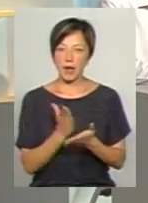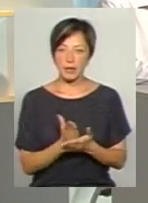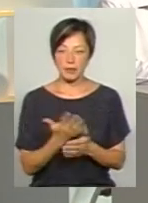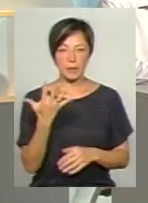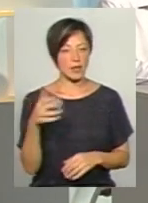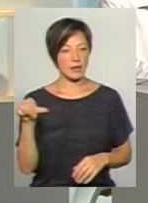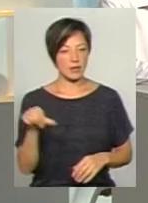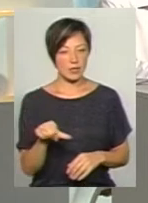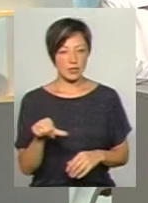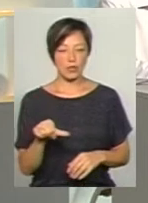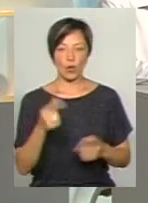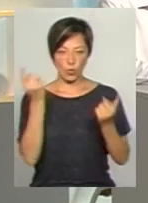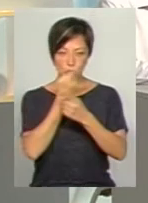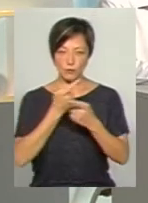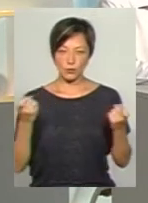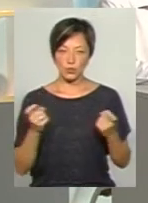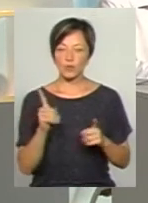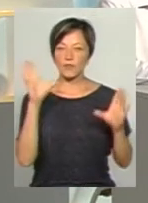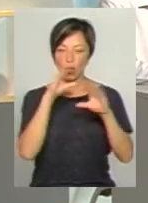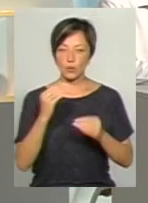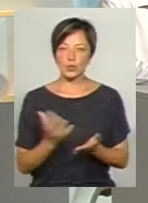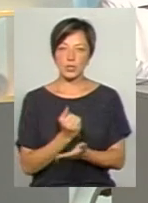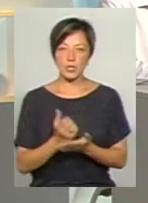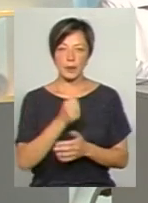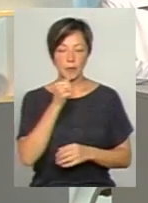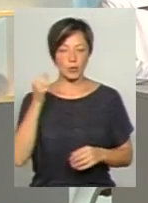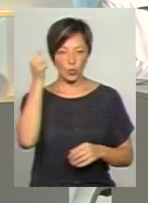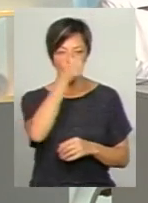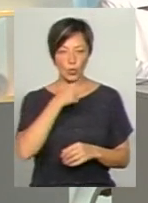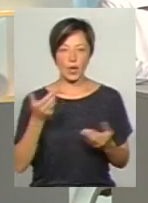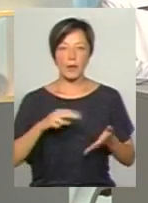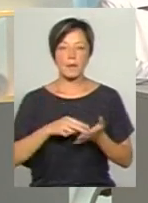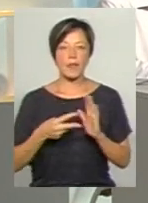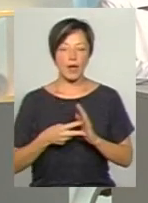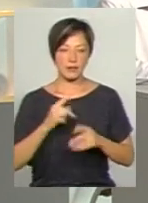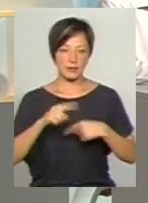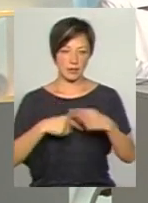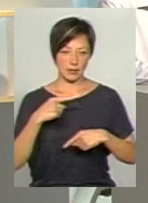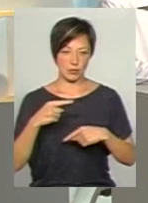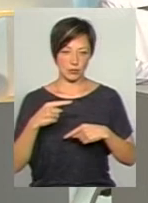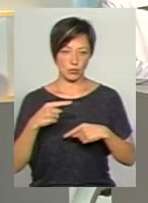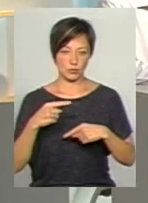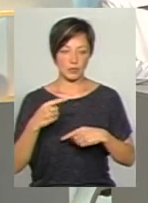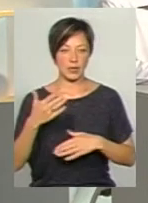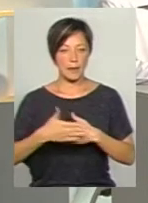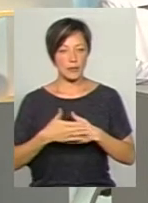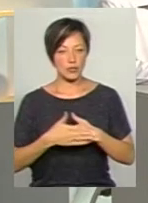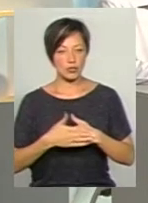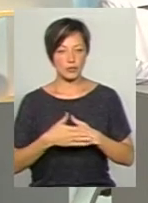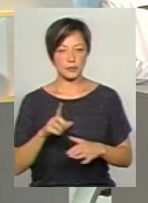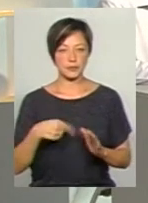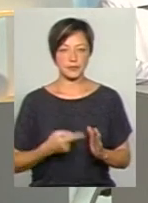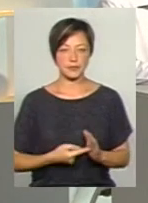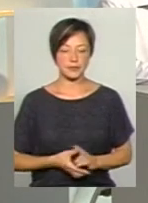5 хвилин, щоб озвучити, чого вдалося досягти минулого року і які плани найближчі. Прошу.